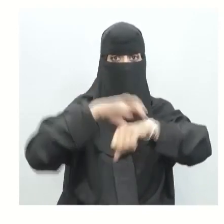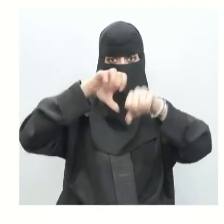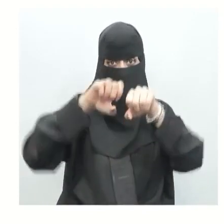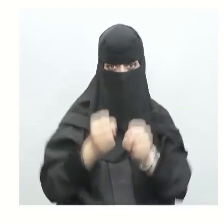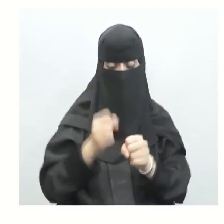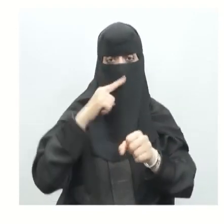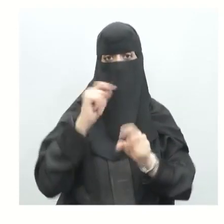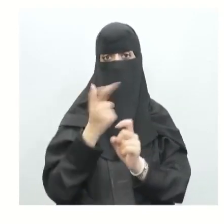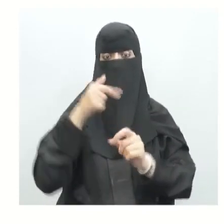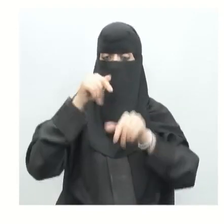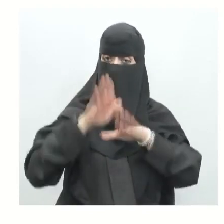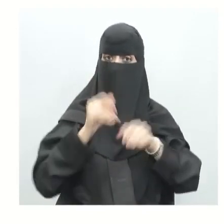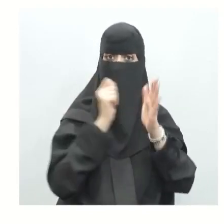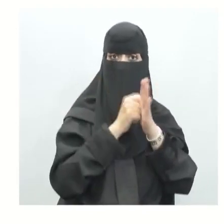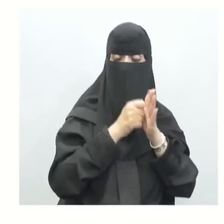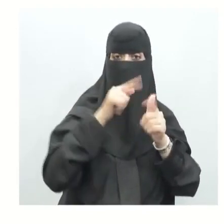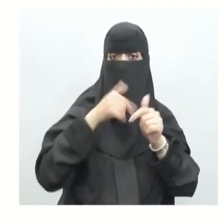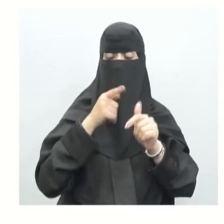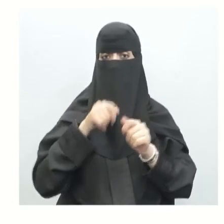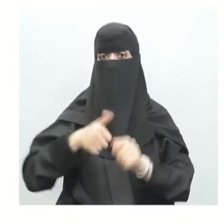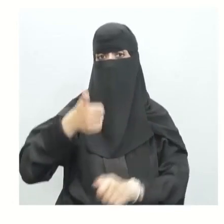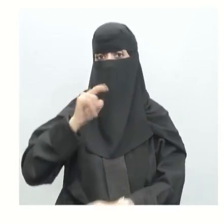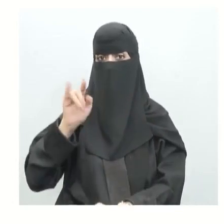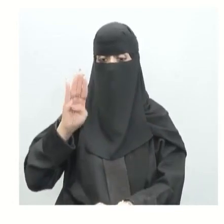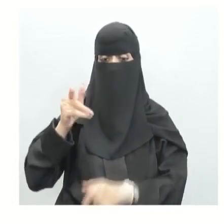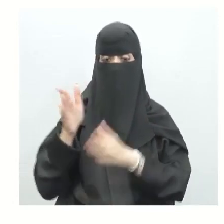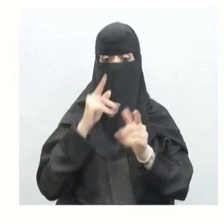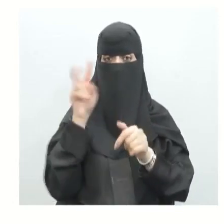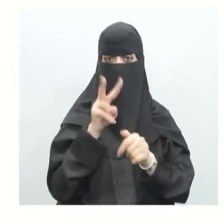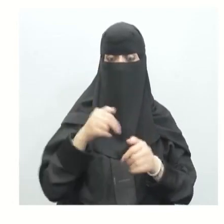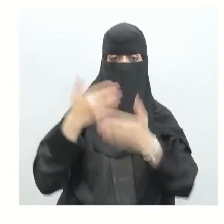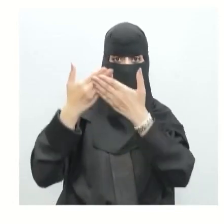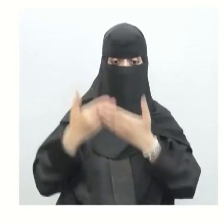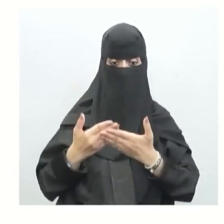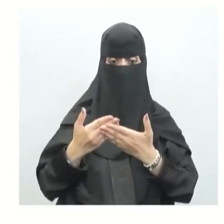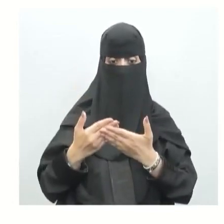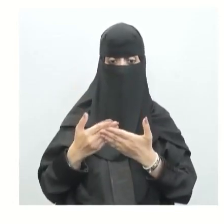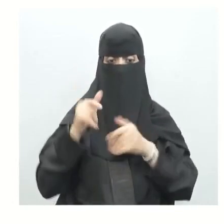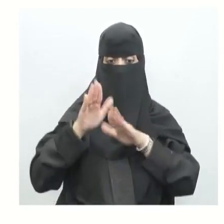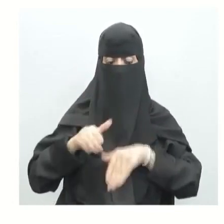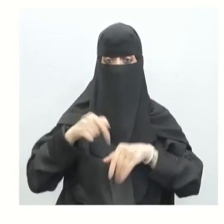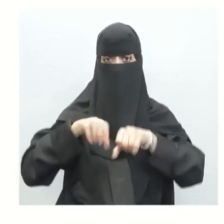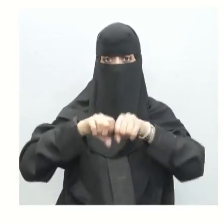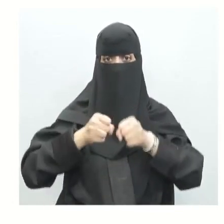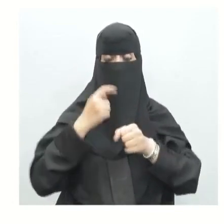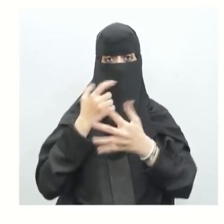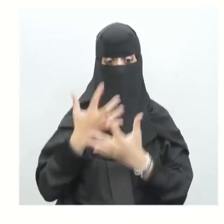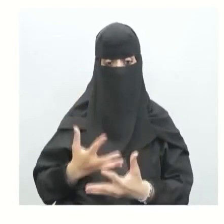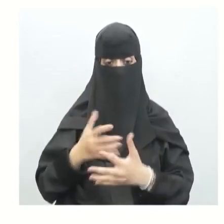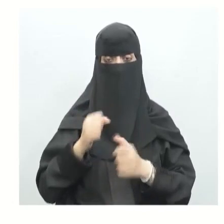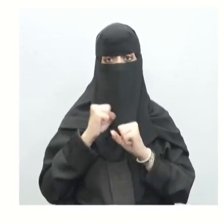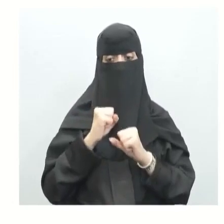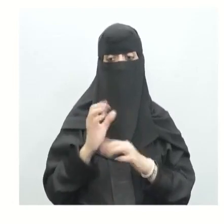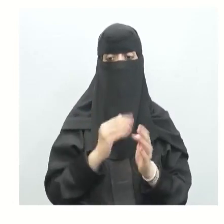العظام على معادن مثل الكاليسيوم والفسفور والتي تساعد على بقاء العظام كثيفة